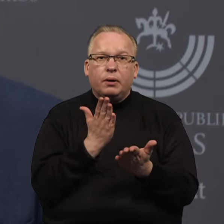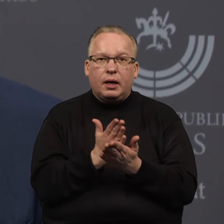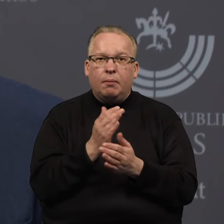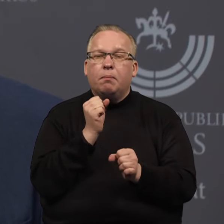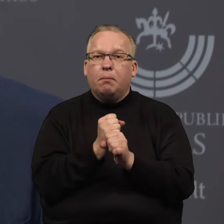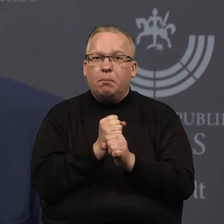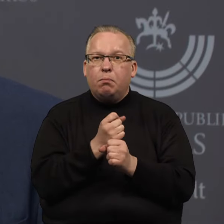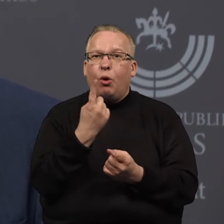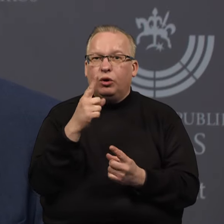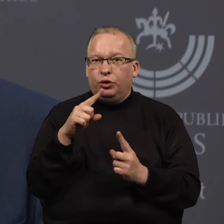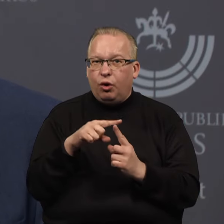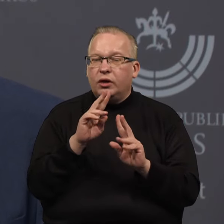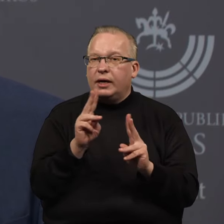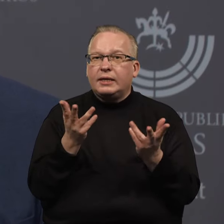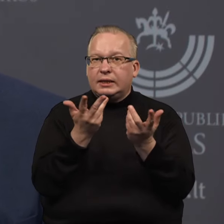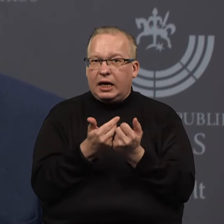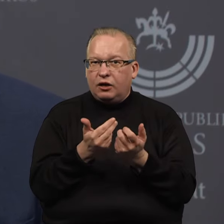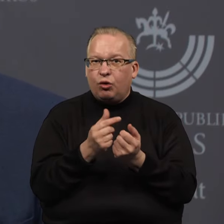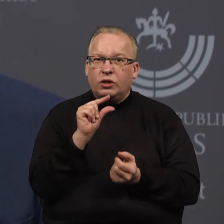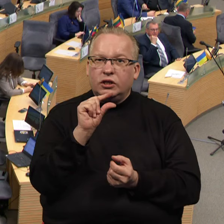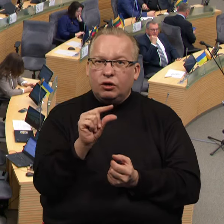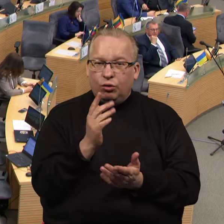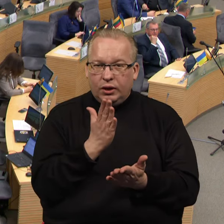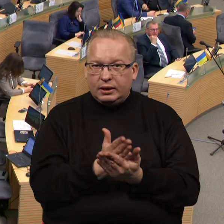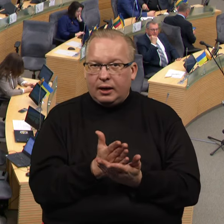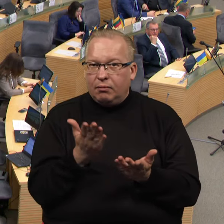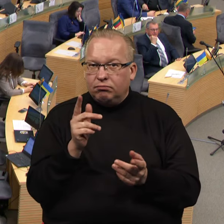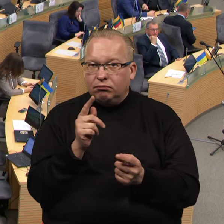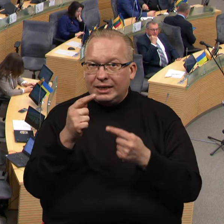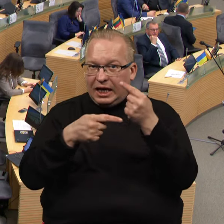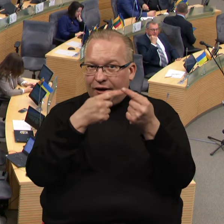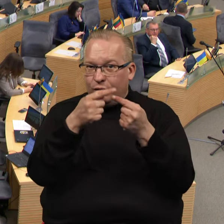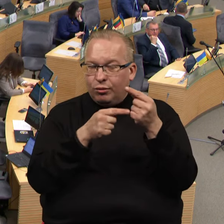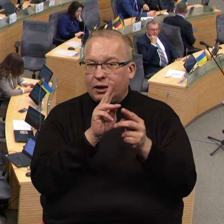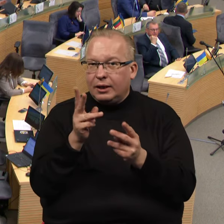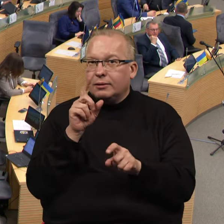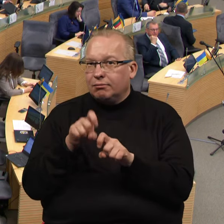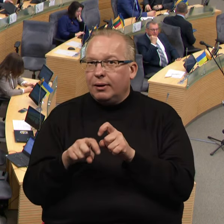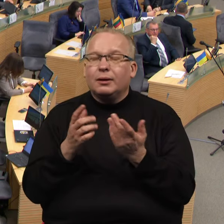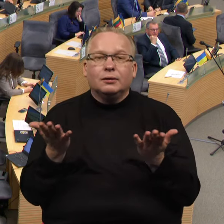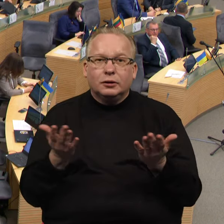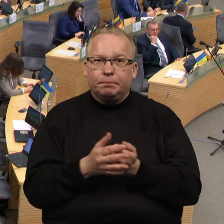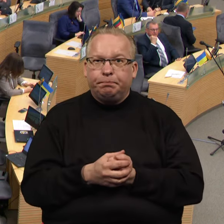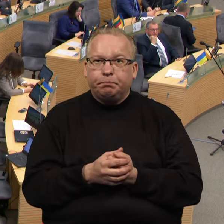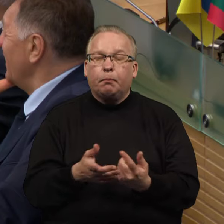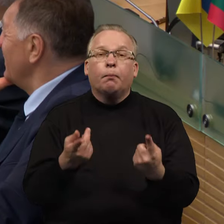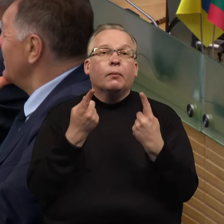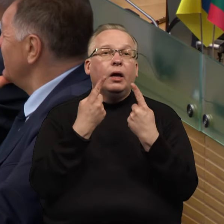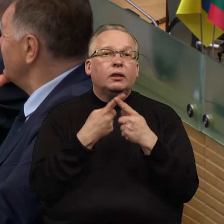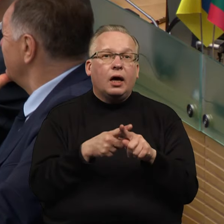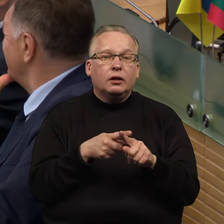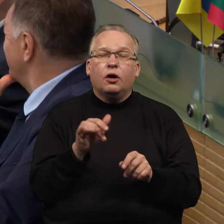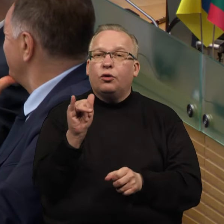po toną. O kas apskaitys ten skaitliukas, koks stovies, kas žiūrės šalia, atsistojas. Įranga, kuri būtų